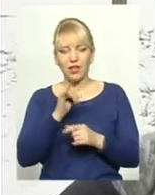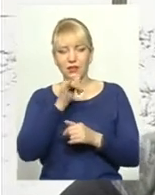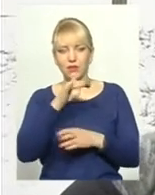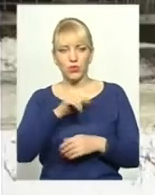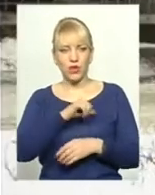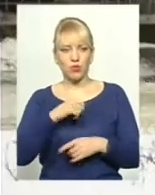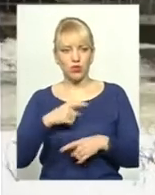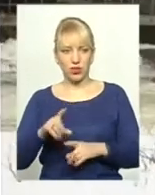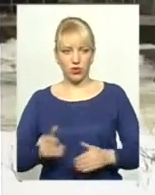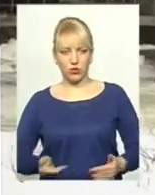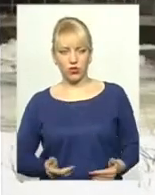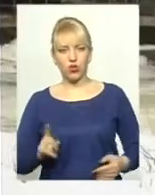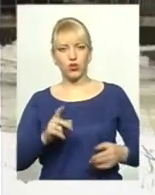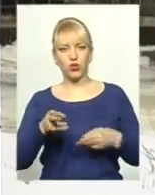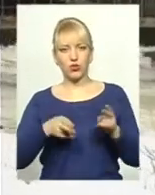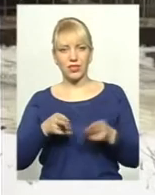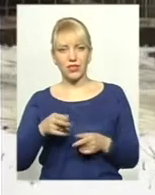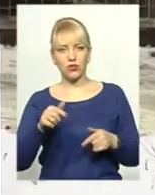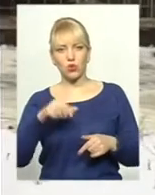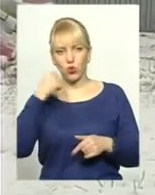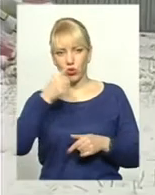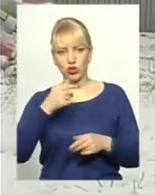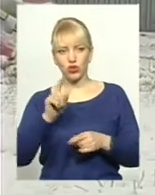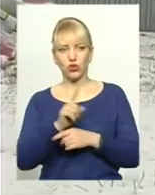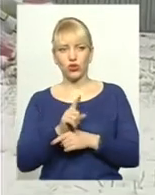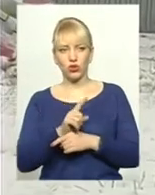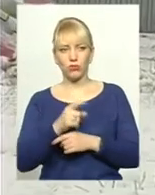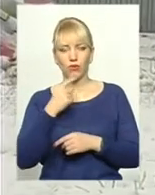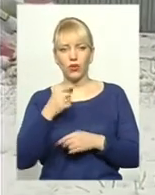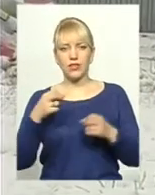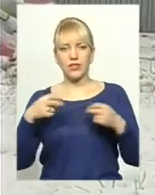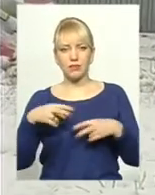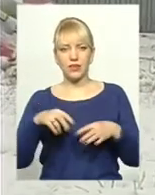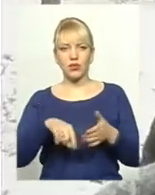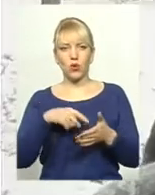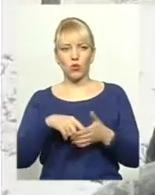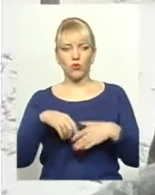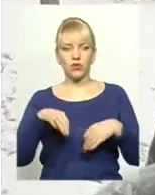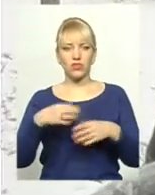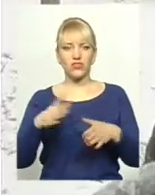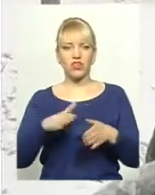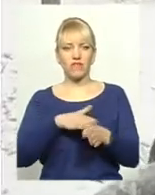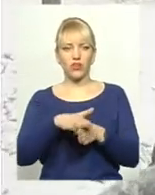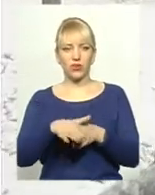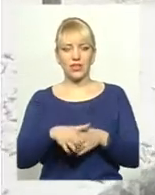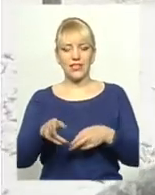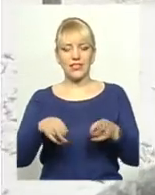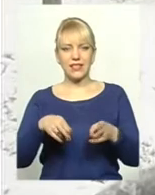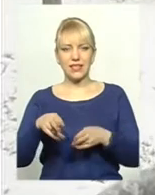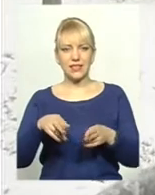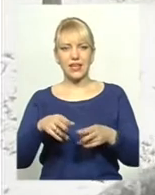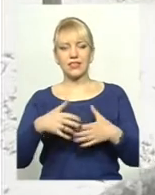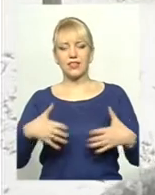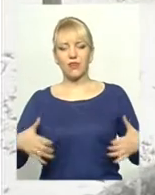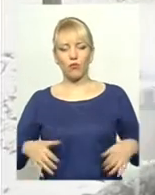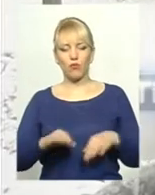самостійно. Щодо стерилізації, то цьогорічну норму, кажуть, у спецкомунтранці вже виконали. Стерилізація тварин проводиться за